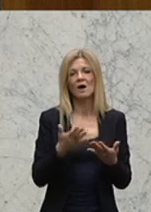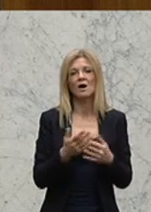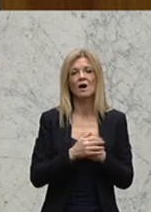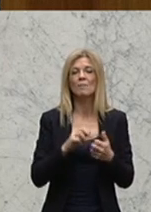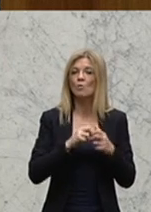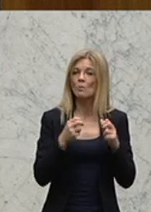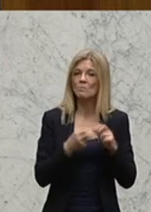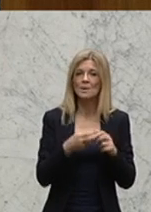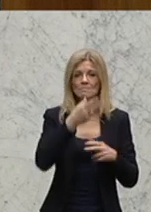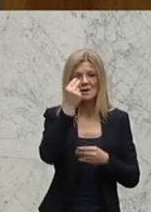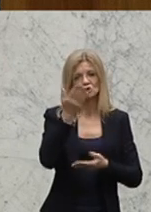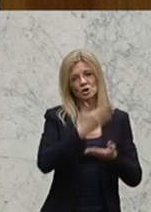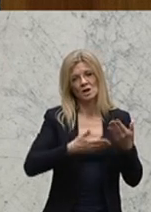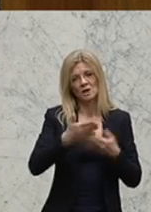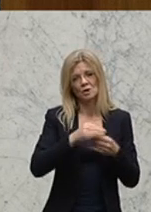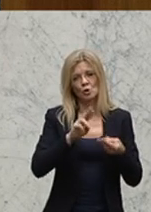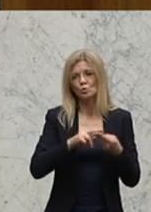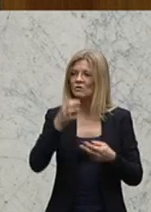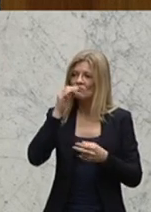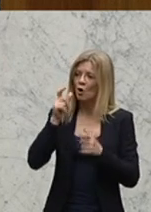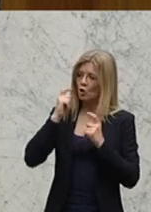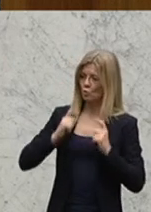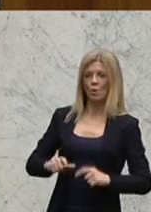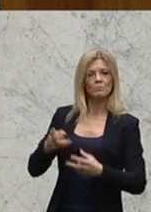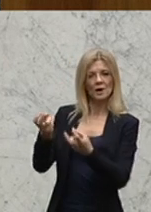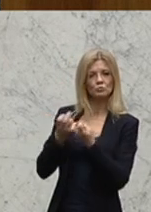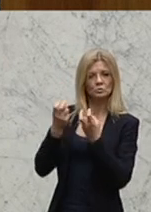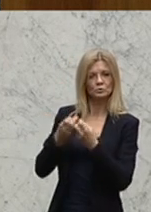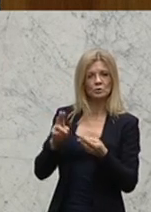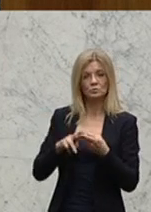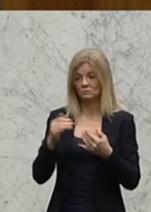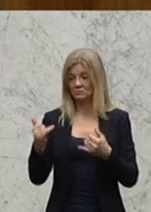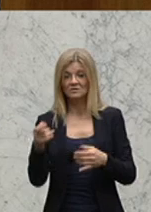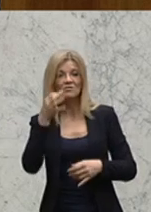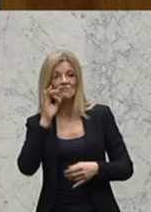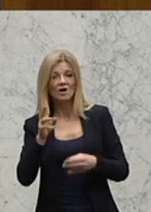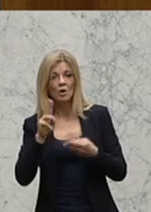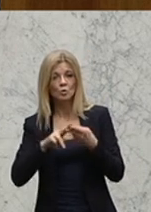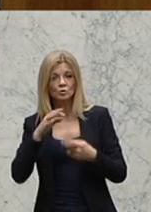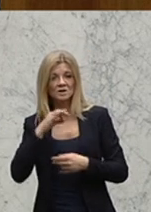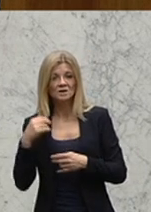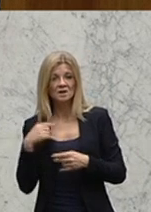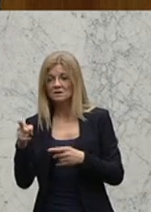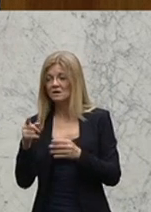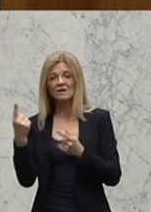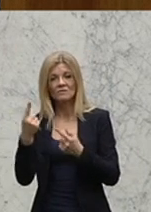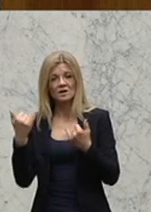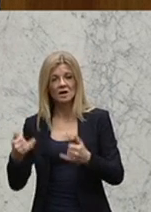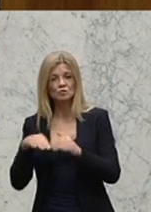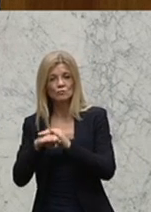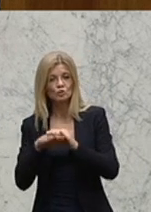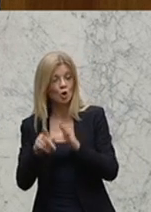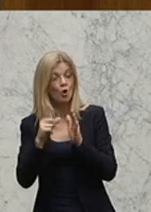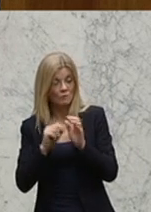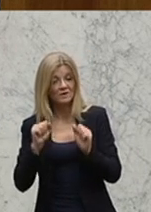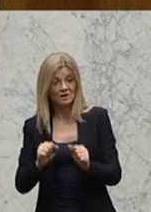Kinder, die hier auf der Flucht sind, leider oft Opfer von Menschenhandel und Ausbeutung werden können. Die